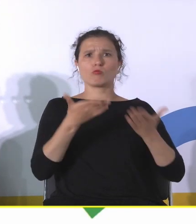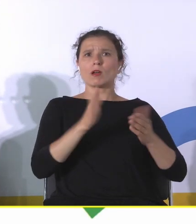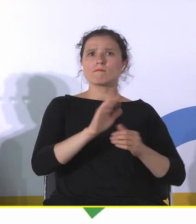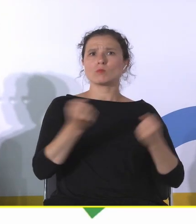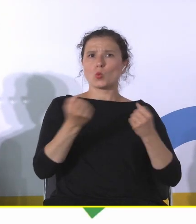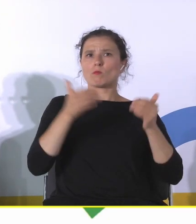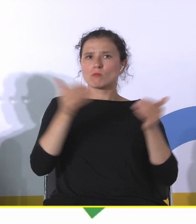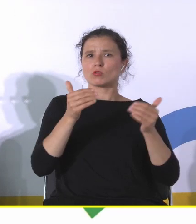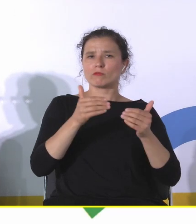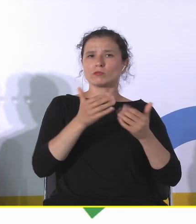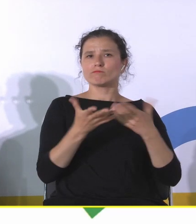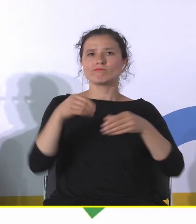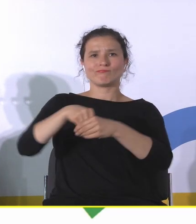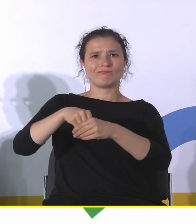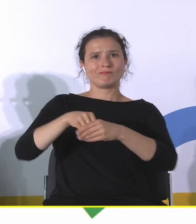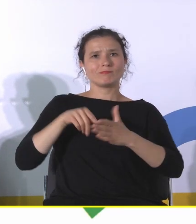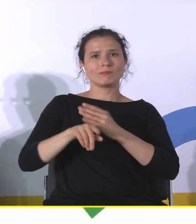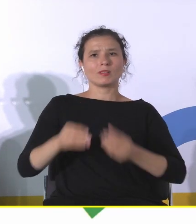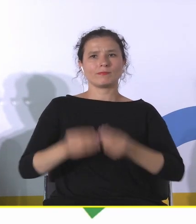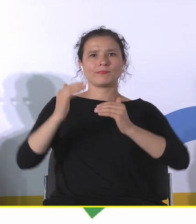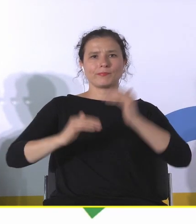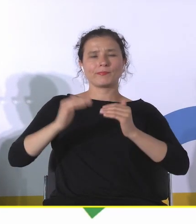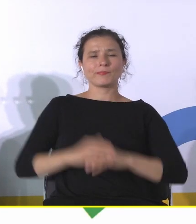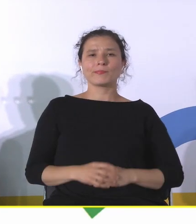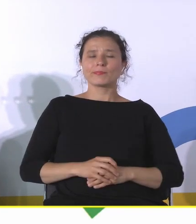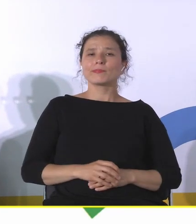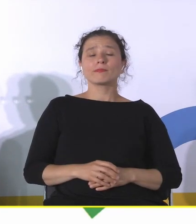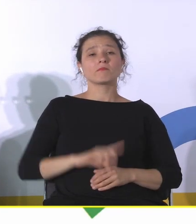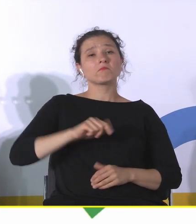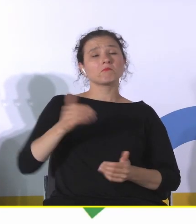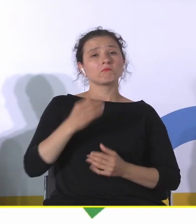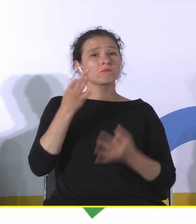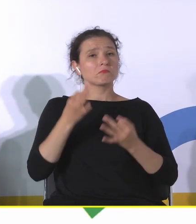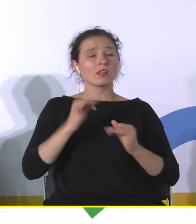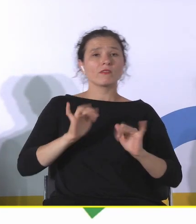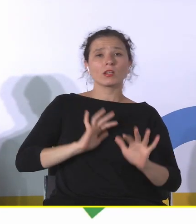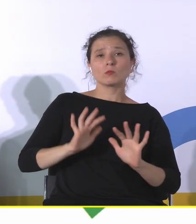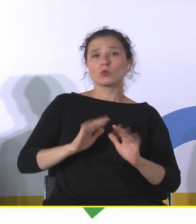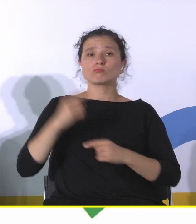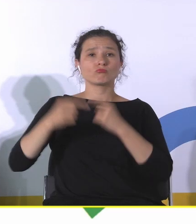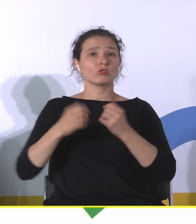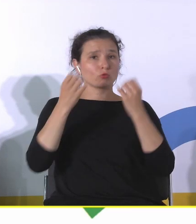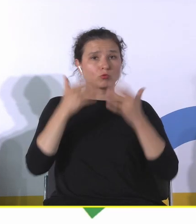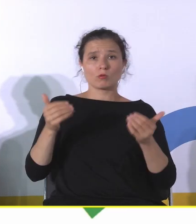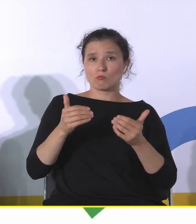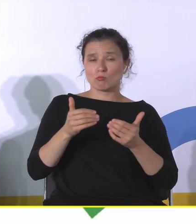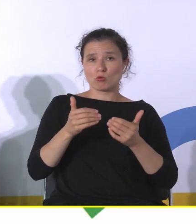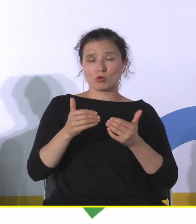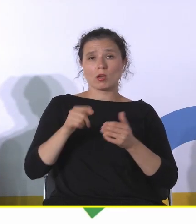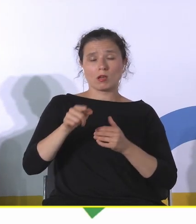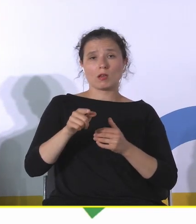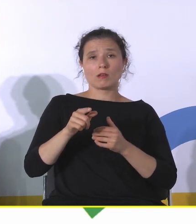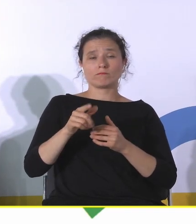wkład zrównoważony rozwój. I teraz na tym tle możemy się zastanowić, czy i w jaki sposób dziedzictwo kulturowe może być włączane w ten proces